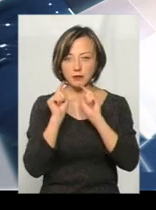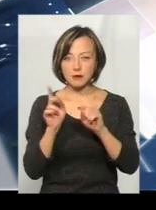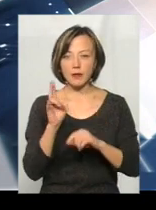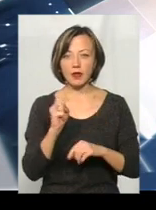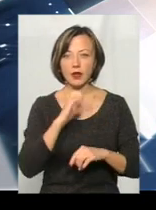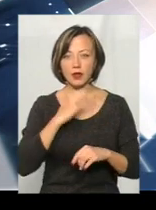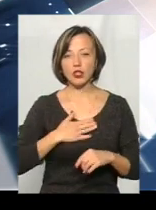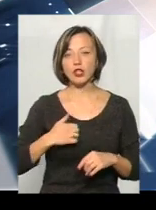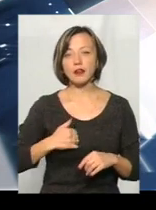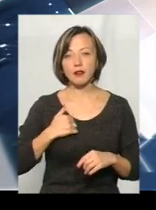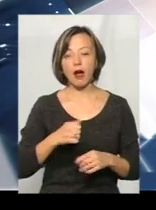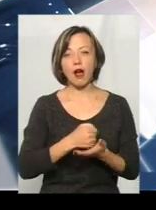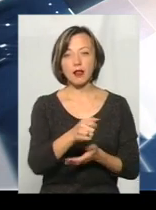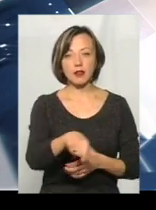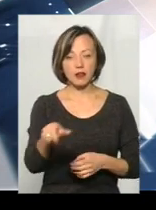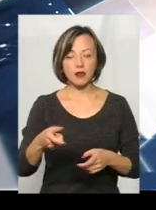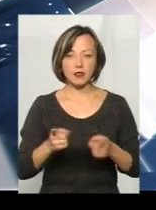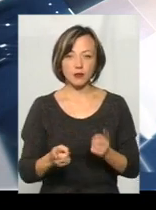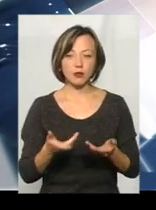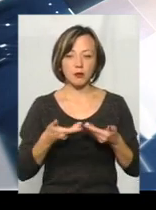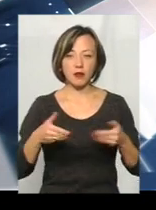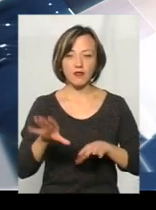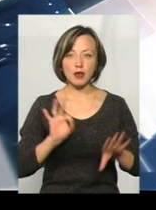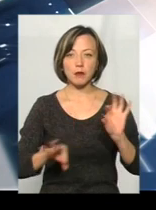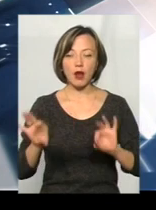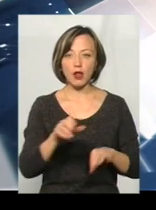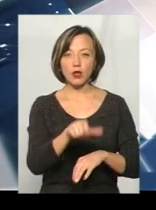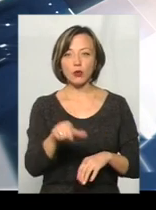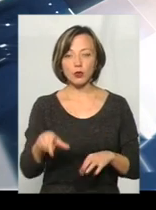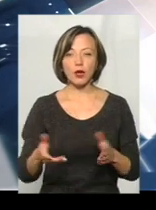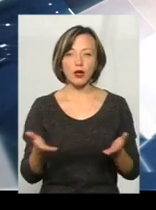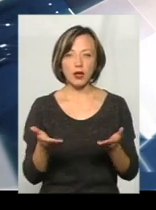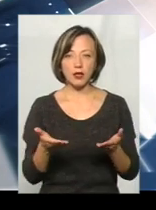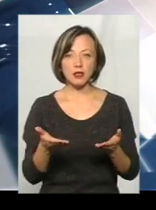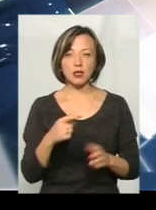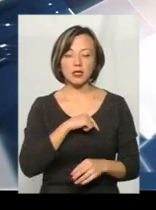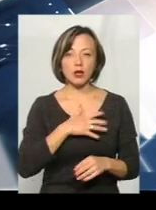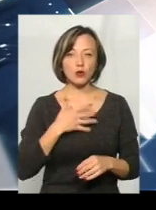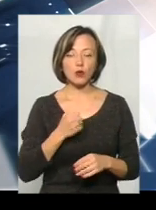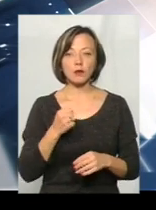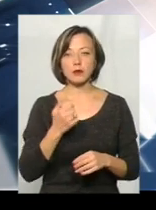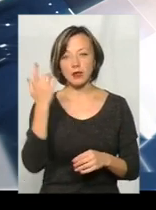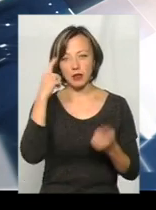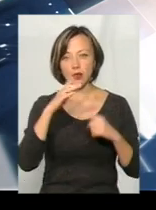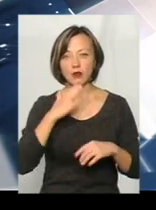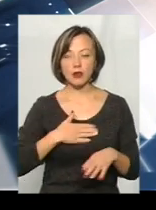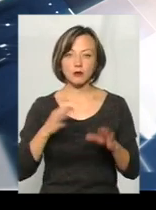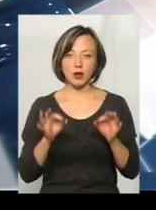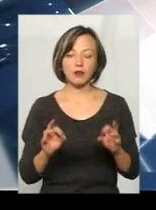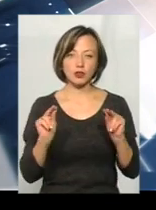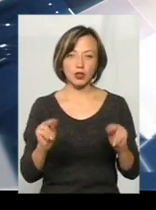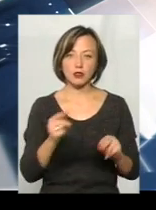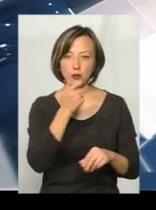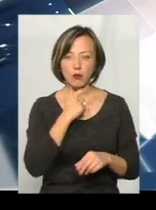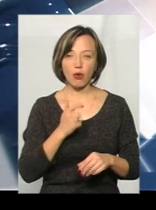наших гідних кандидатів, тому що, дійсно, ми підібрали людей, які за духом, за ідеєю наші, правильні, чесні,